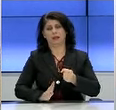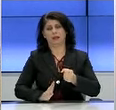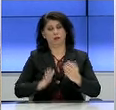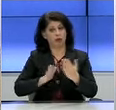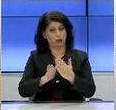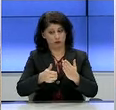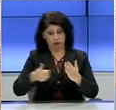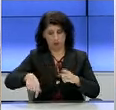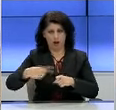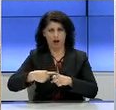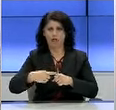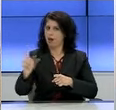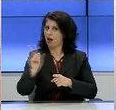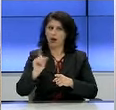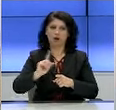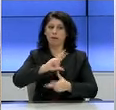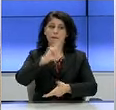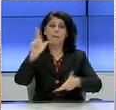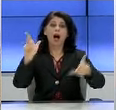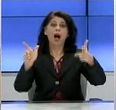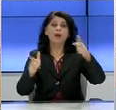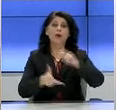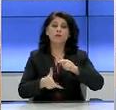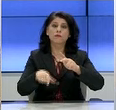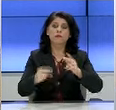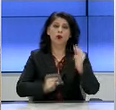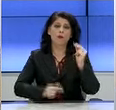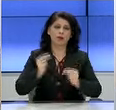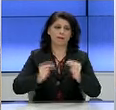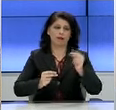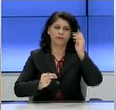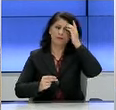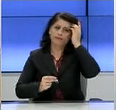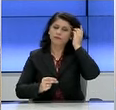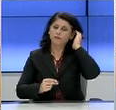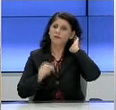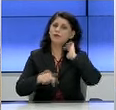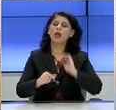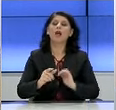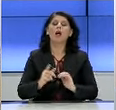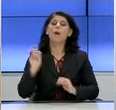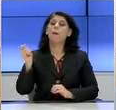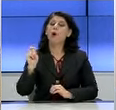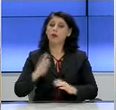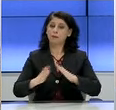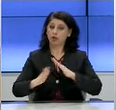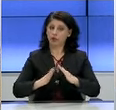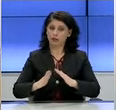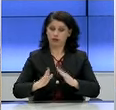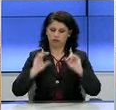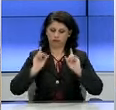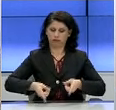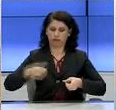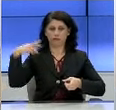αντιμετωπίσει όχι μόνο η χώρα μας, αλλά ολόκληρη παγκόσμια κοινότητα. Στο πλαίσιο αυτό, η πολιτική προστασία με απόφαση του Πρωθυπουργού ανέλαβε να